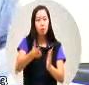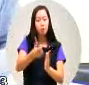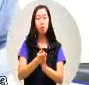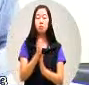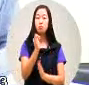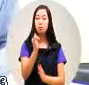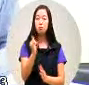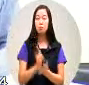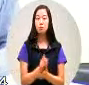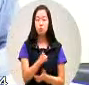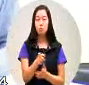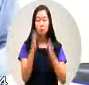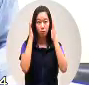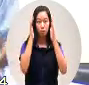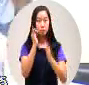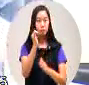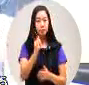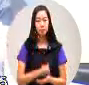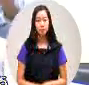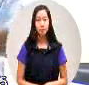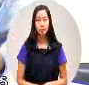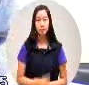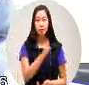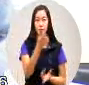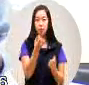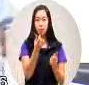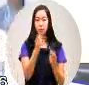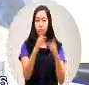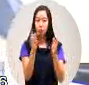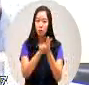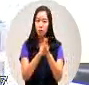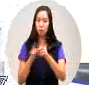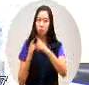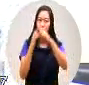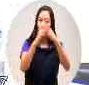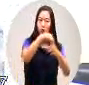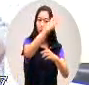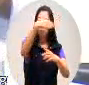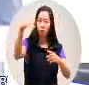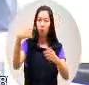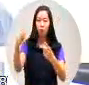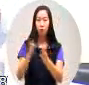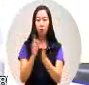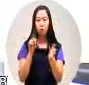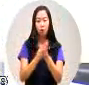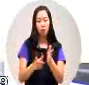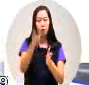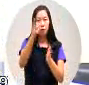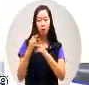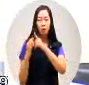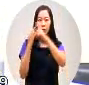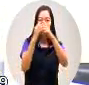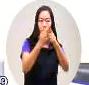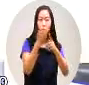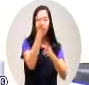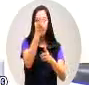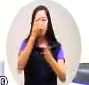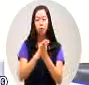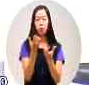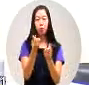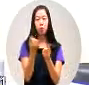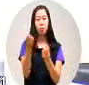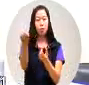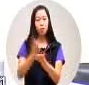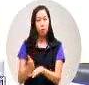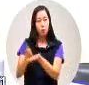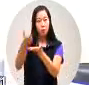错他是很认真啊他有时候到山上会看包括他的科长所以我给你肯定啊所以农